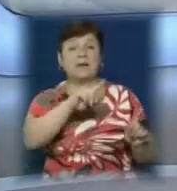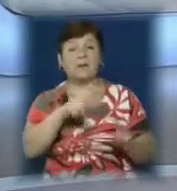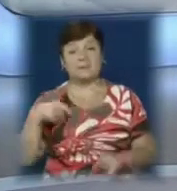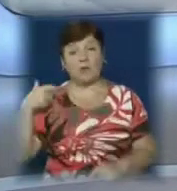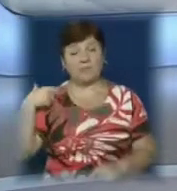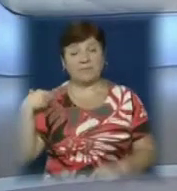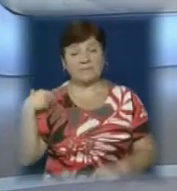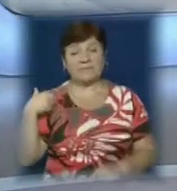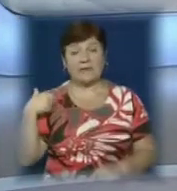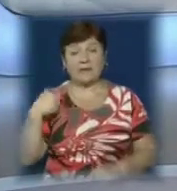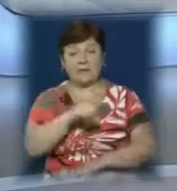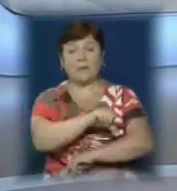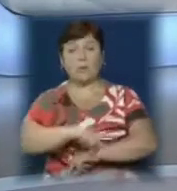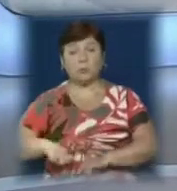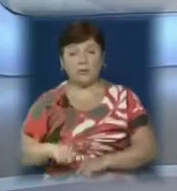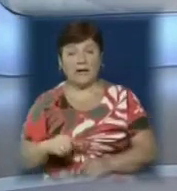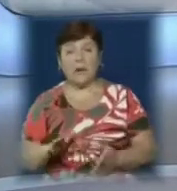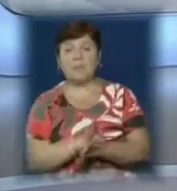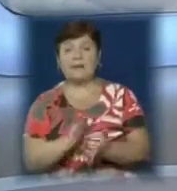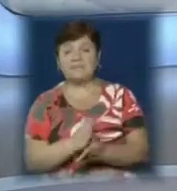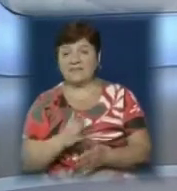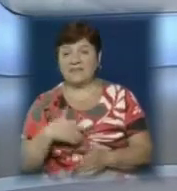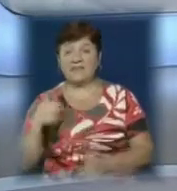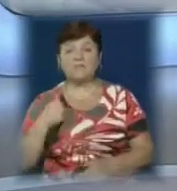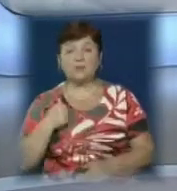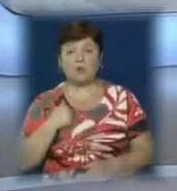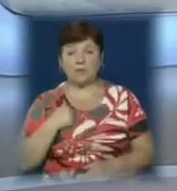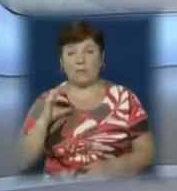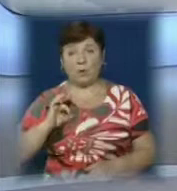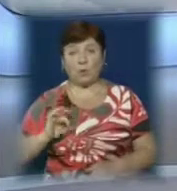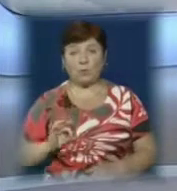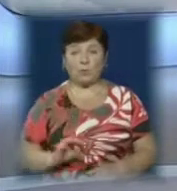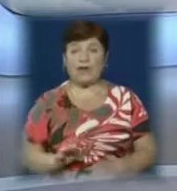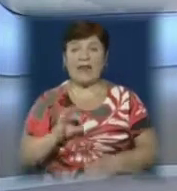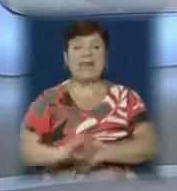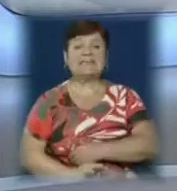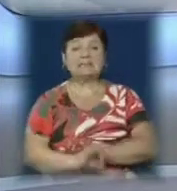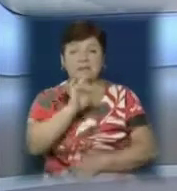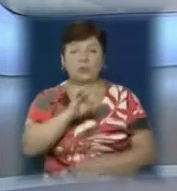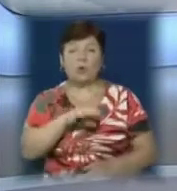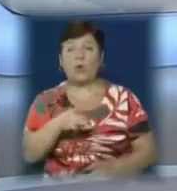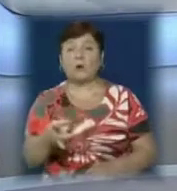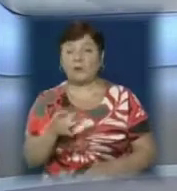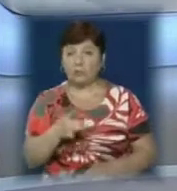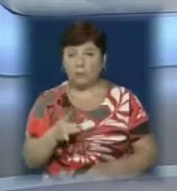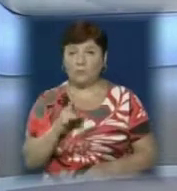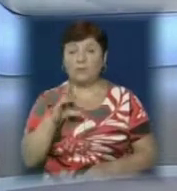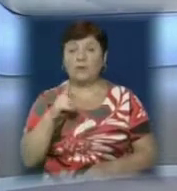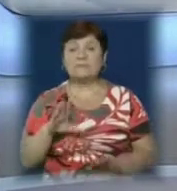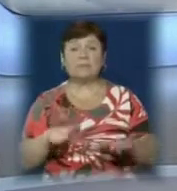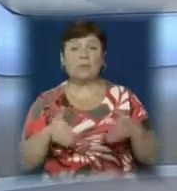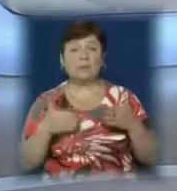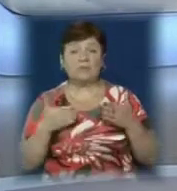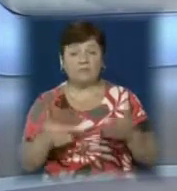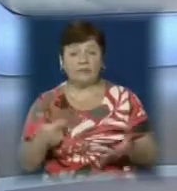офіцер-прикордонник. За інформацією пресслужби військової прокуратури Західного регіону України, встановлено, що офіцер запропонував